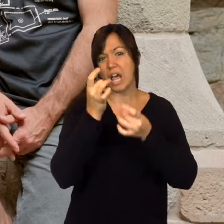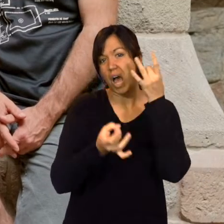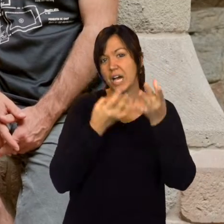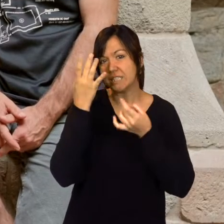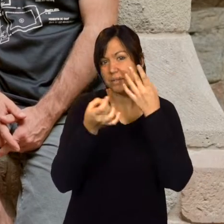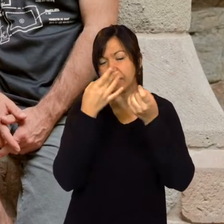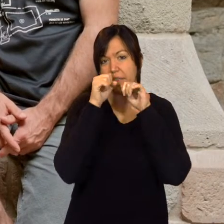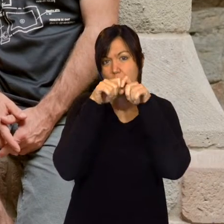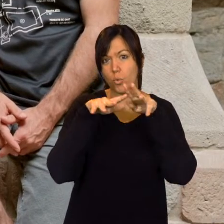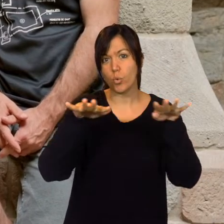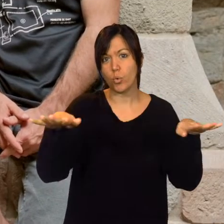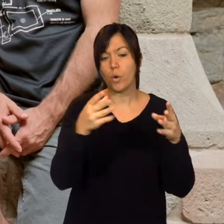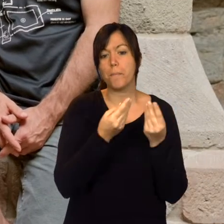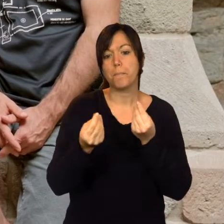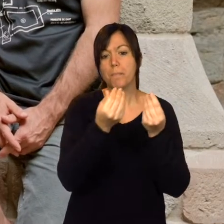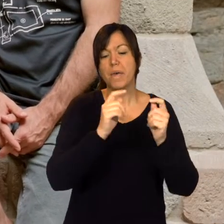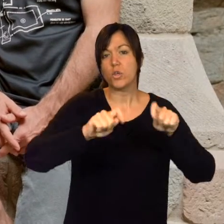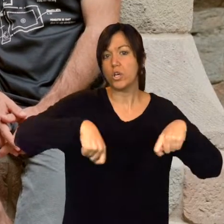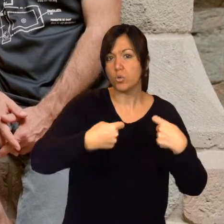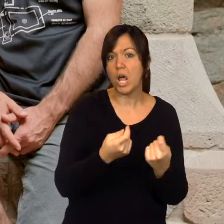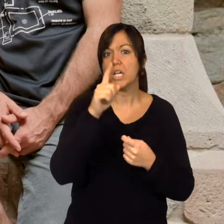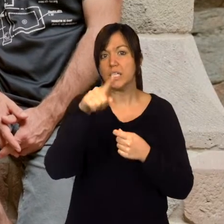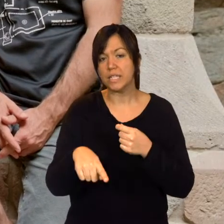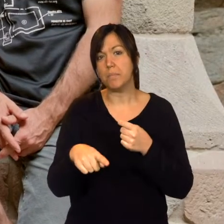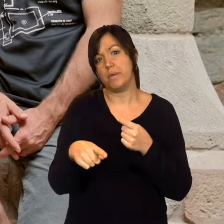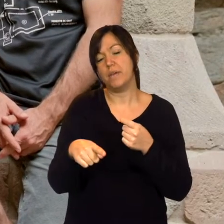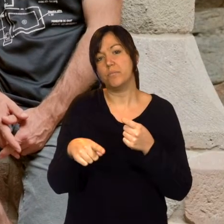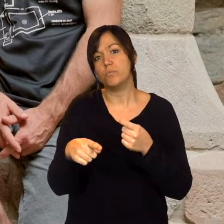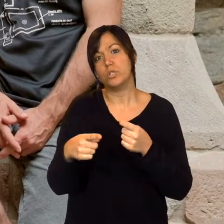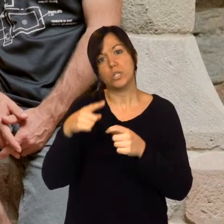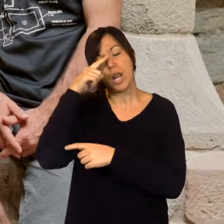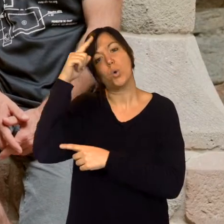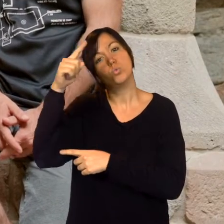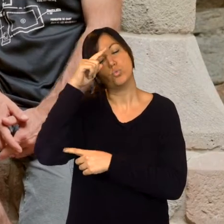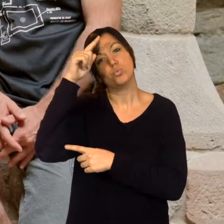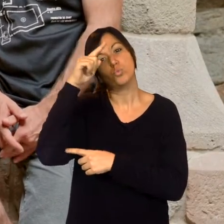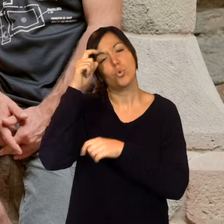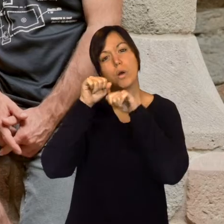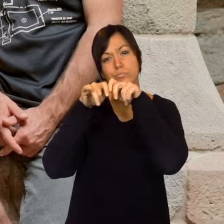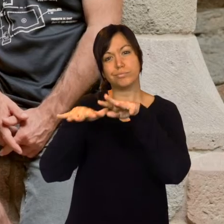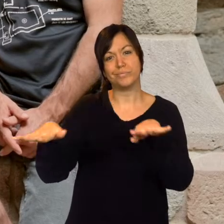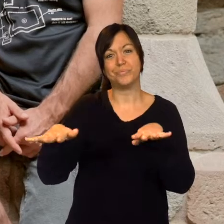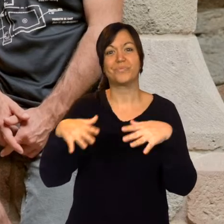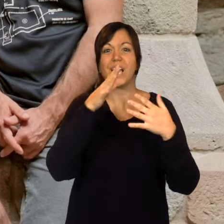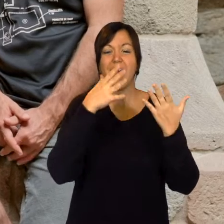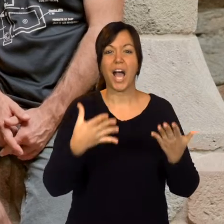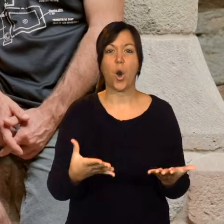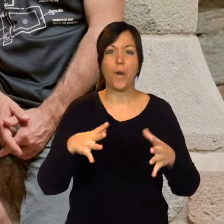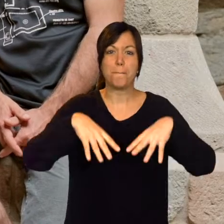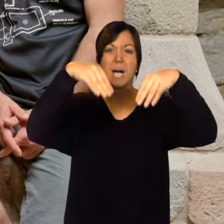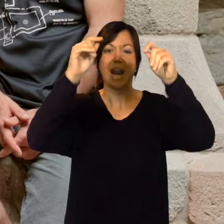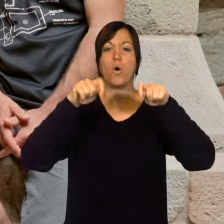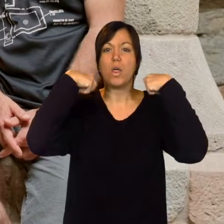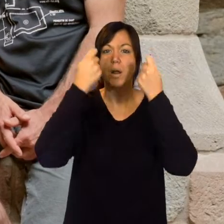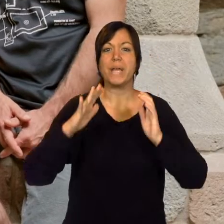diferents activitats de divulgació del medi natural, com també del medi cultural. Es trobem al